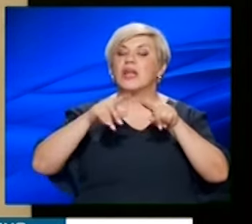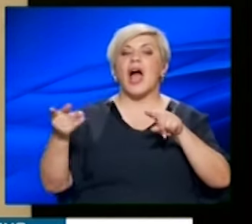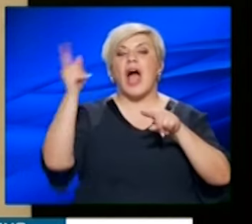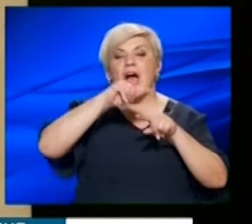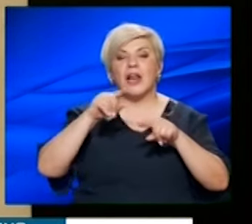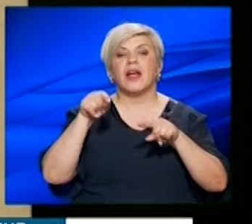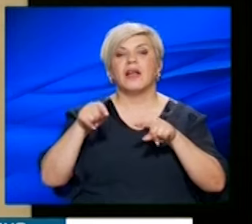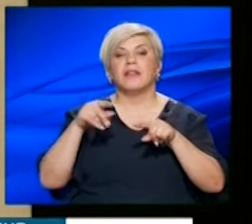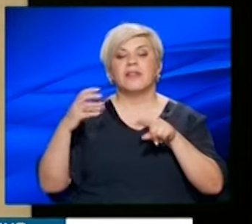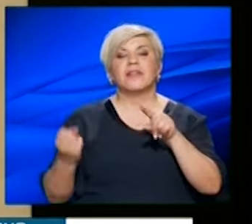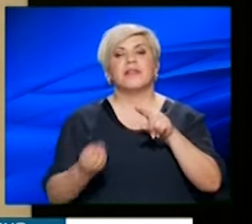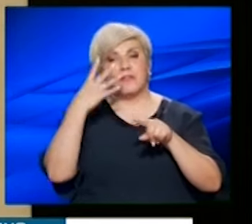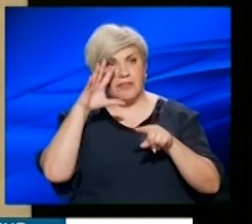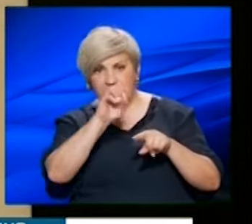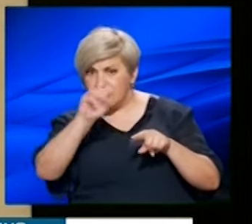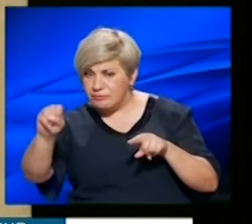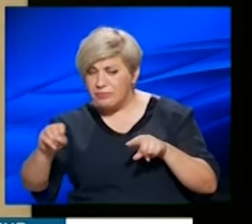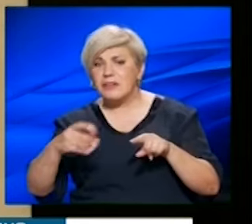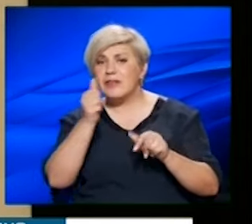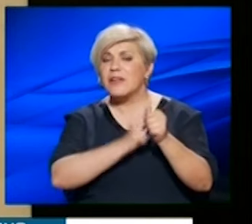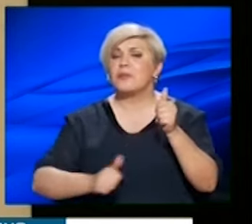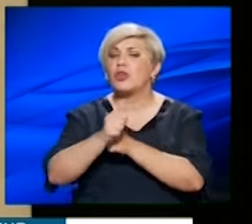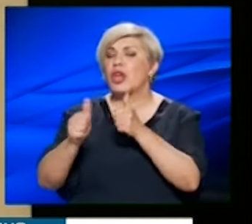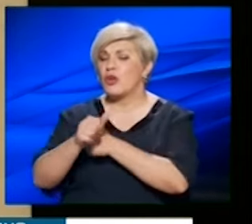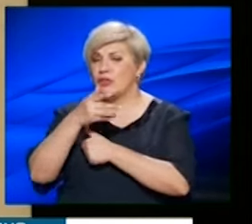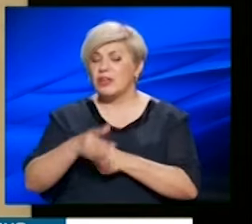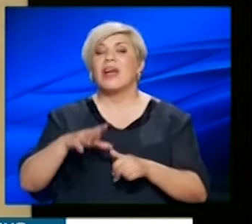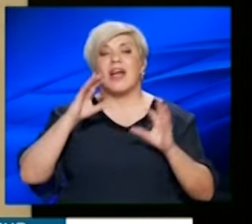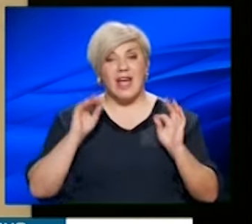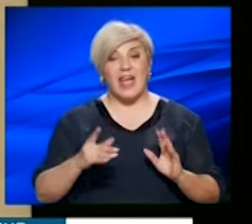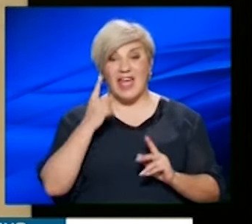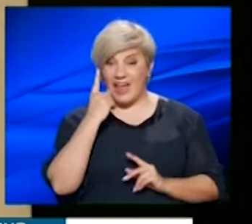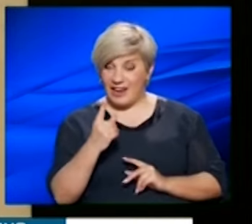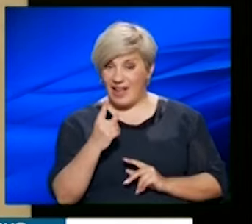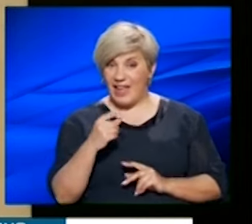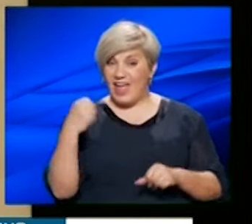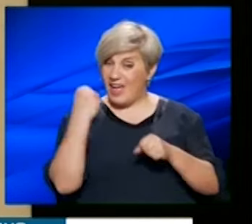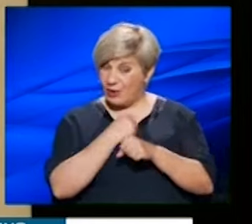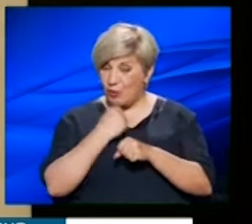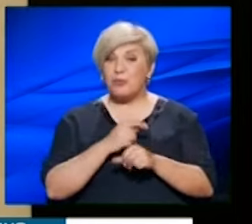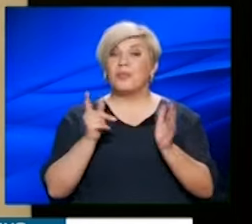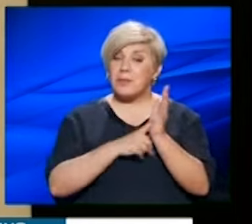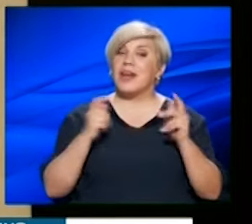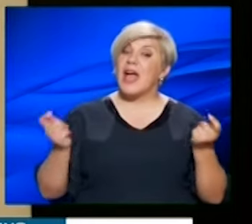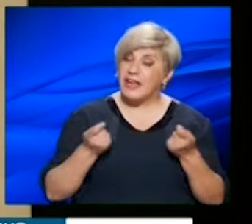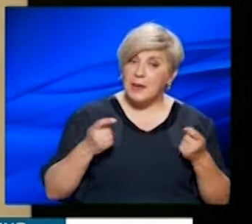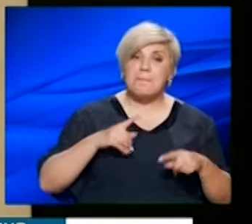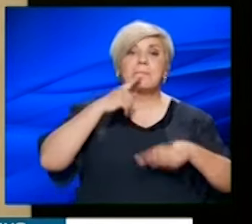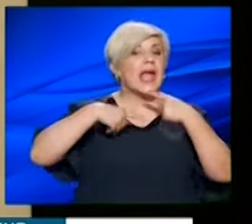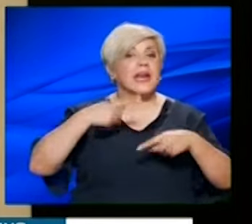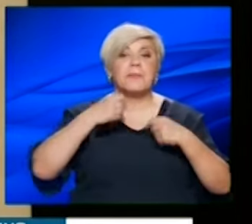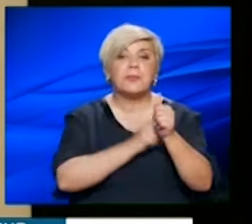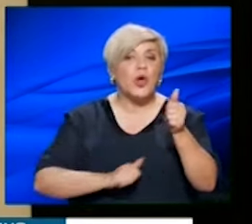άλλα που θα βρει και η νέα δημοτική αρχή, γιατί αυτές είναι οι προτεραιότητες. Και όντως για ένα έργο που πρέπει να γίνει, αλλά ποια είναι η